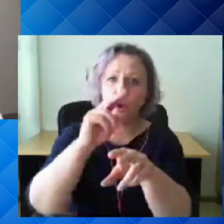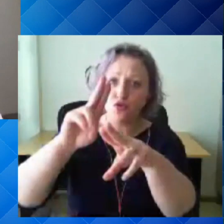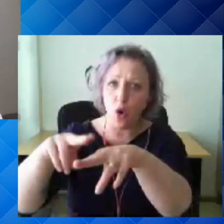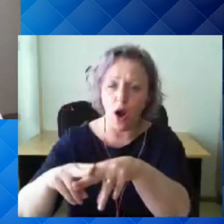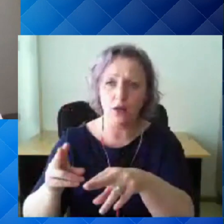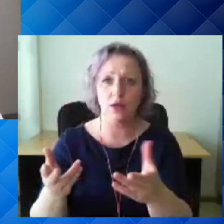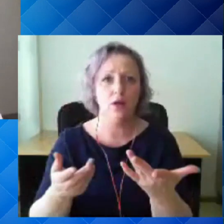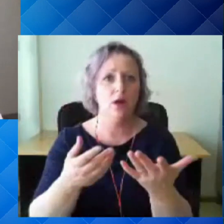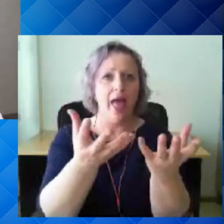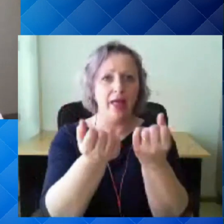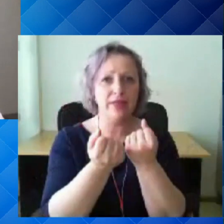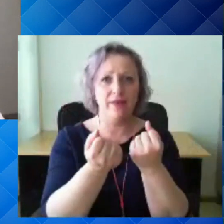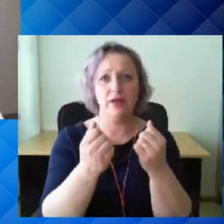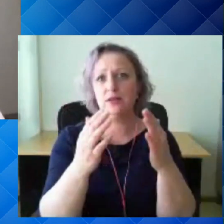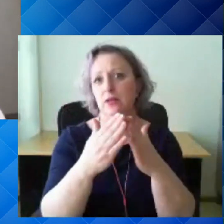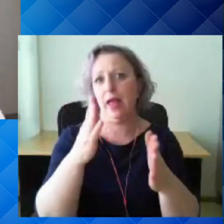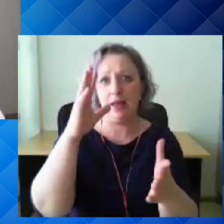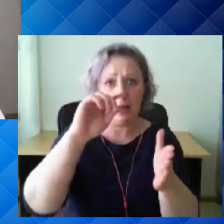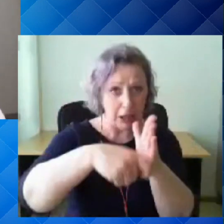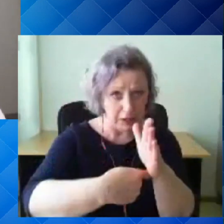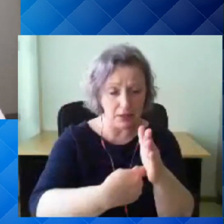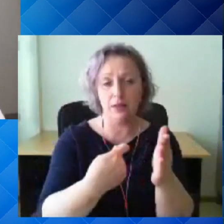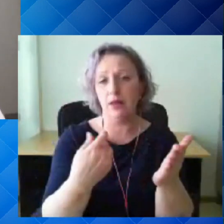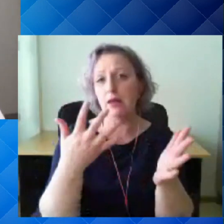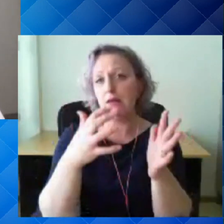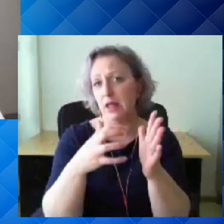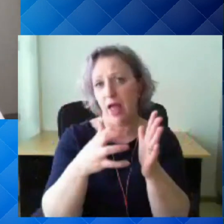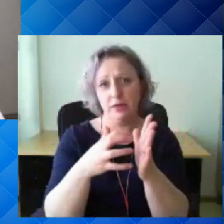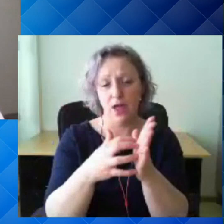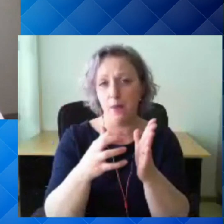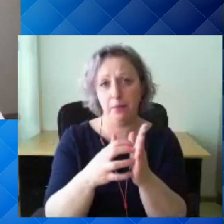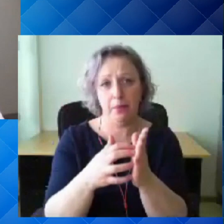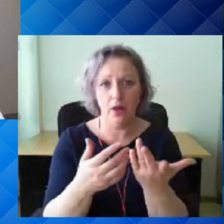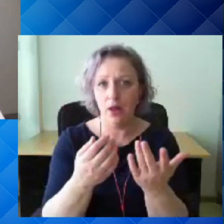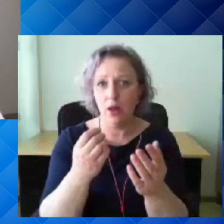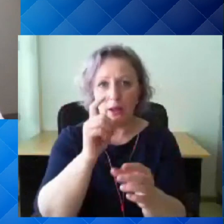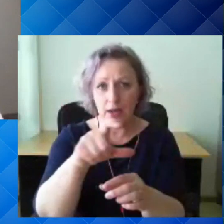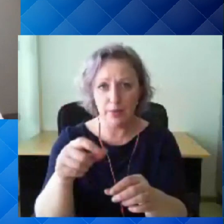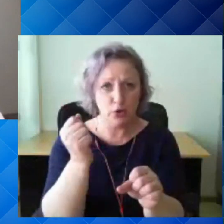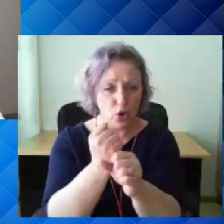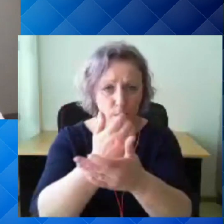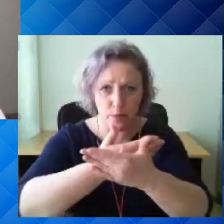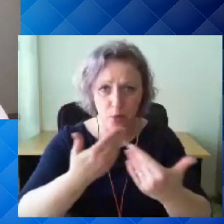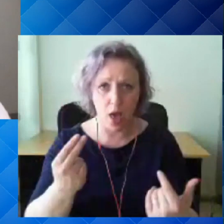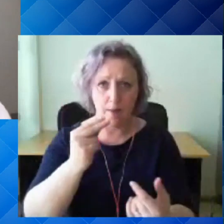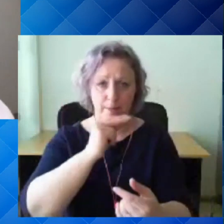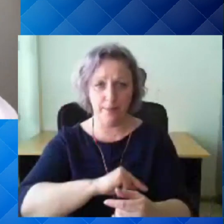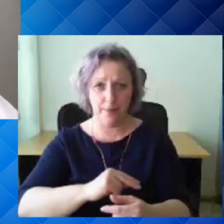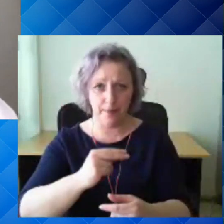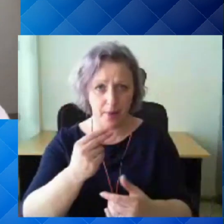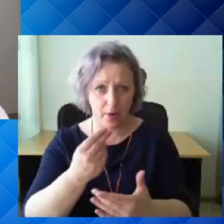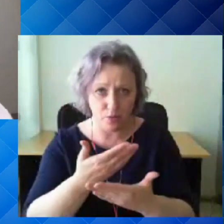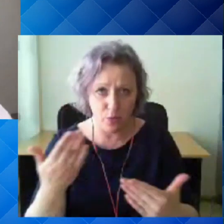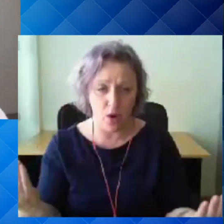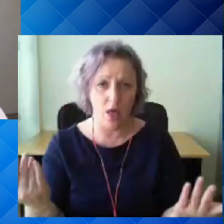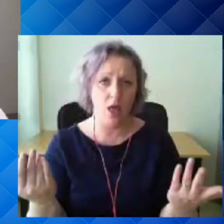ükskõik, mis viisil täiesti kinni võrdub vähem ka tööd inimestele ja vähem sisse tulekud ja suurem